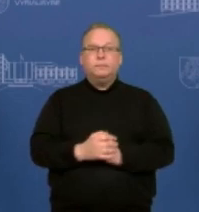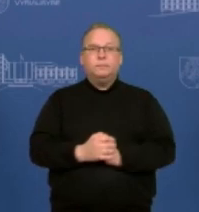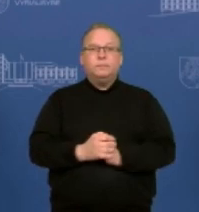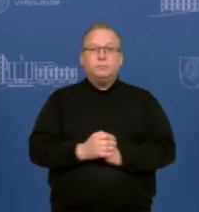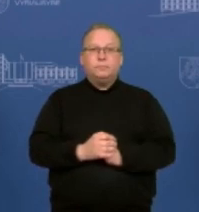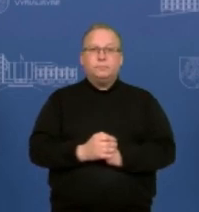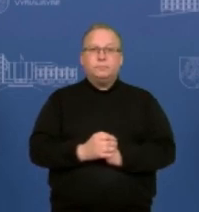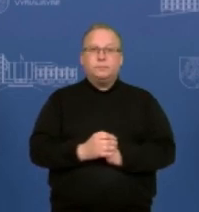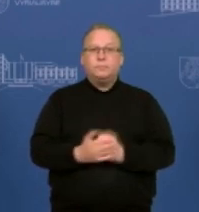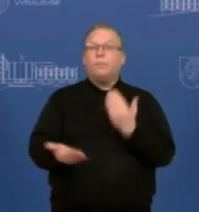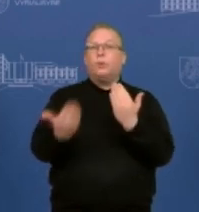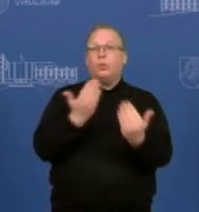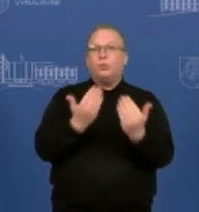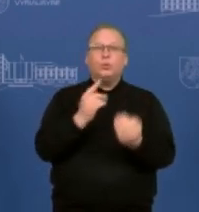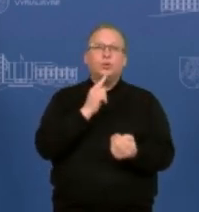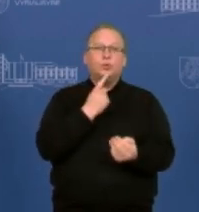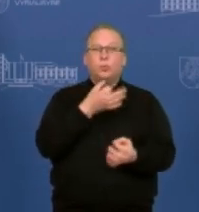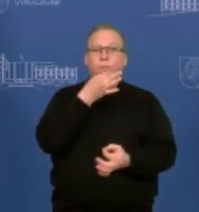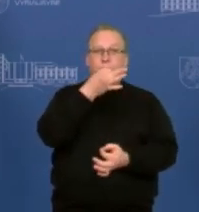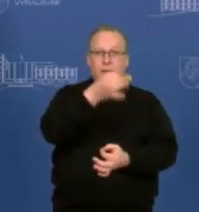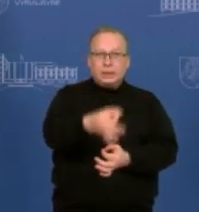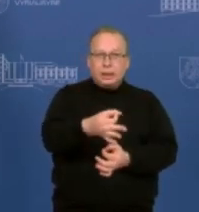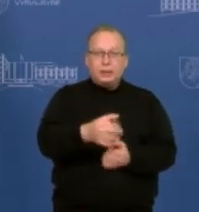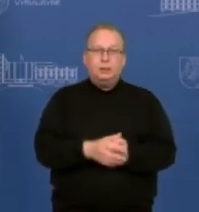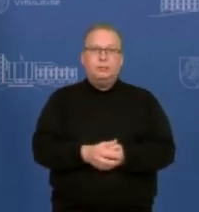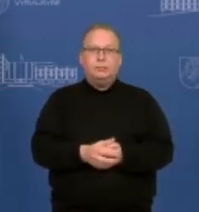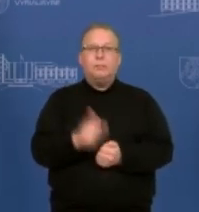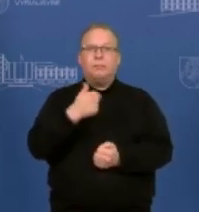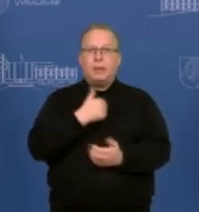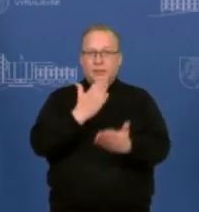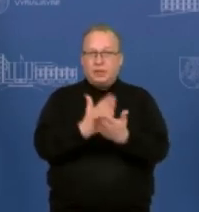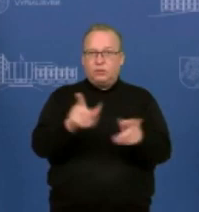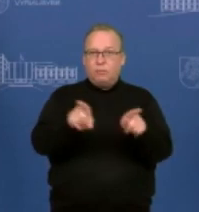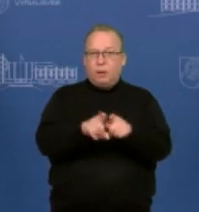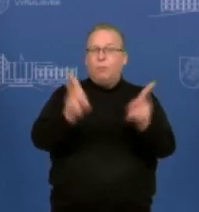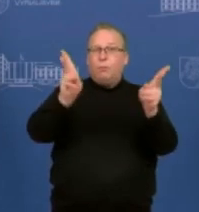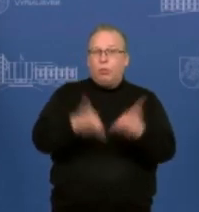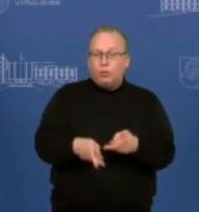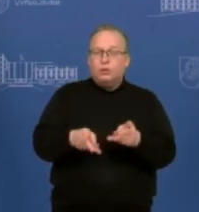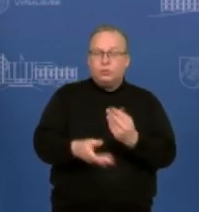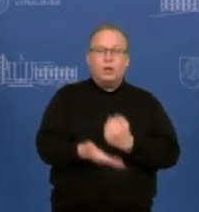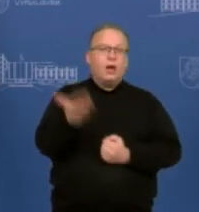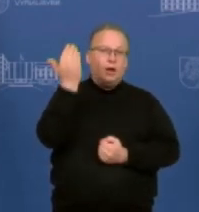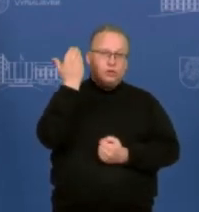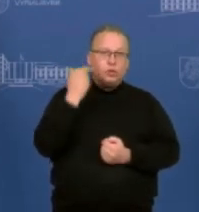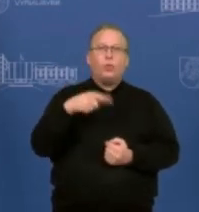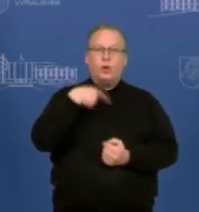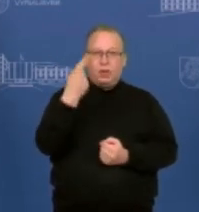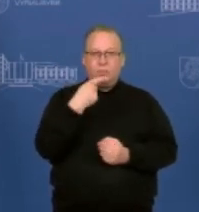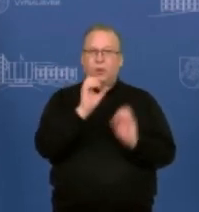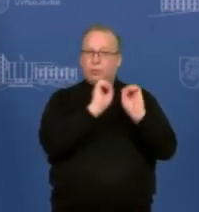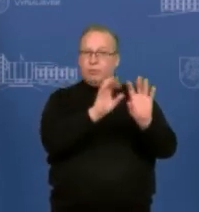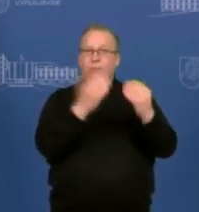Tai turbūt sunku dabar man pasakyti, penkierius metus, galbūt ilgiau mes esame apie tos poreikius kalbėję ir anksčiau. Manau, šiuo, kad